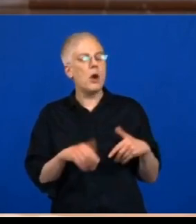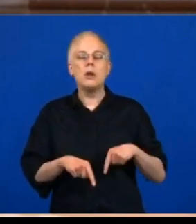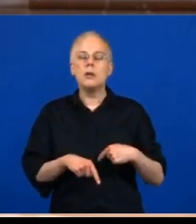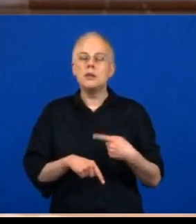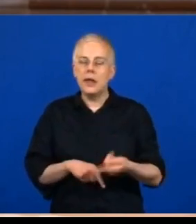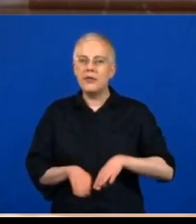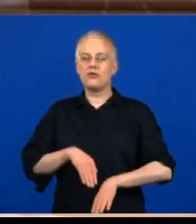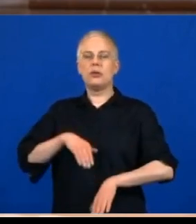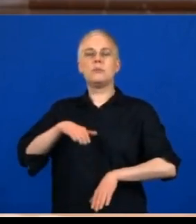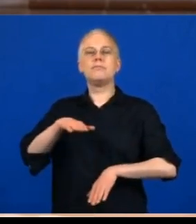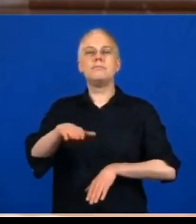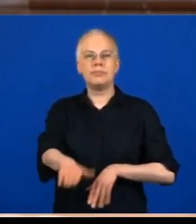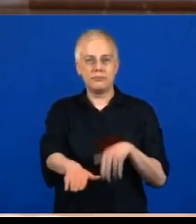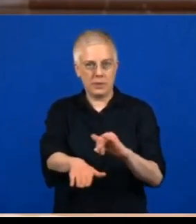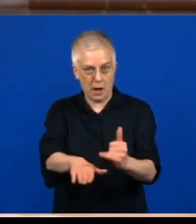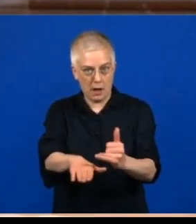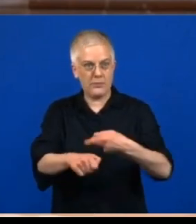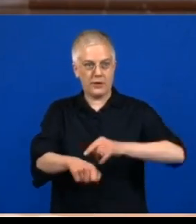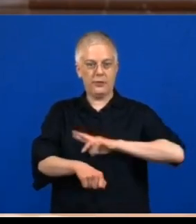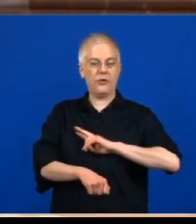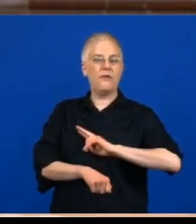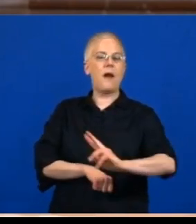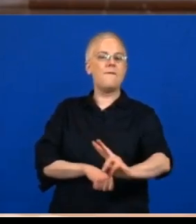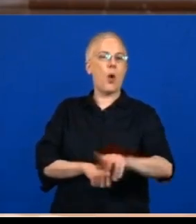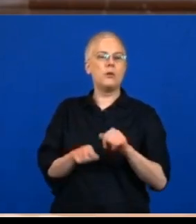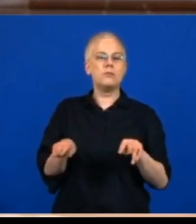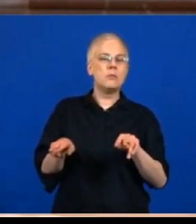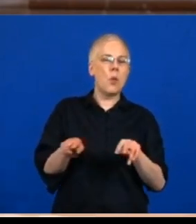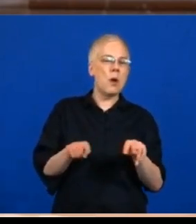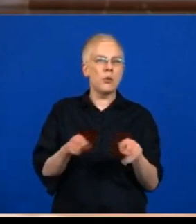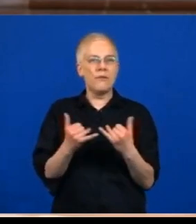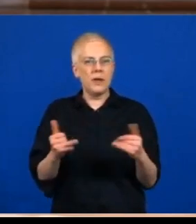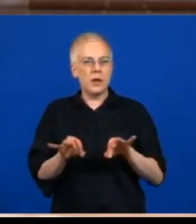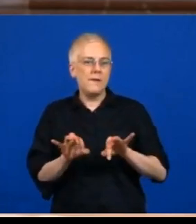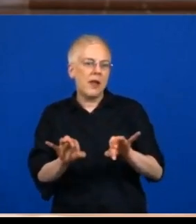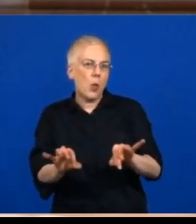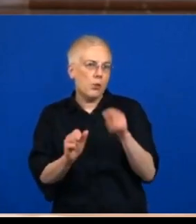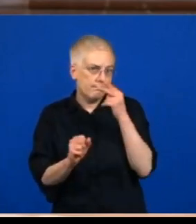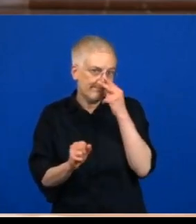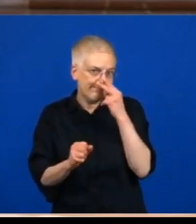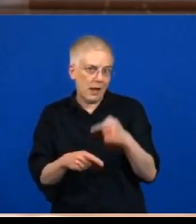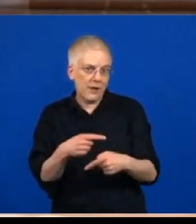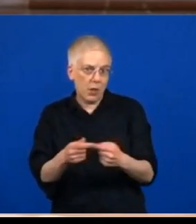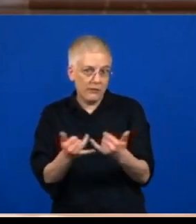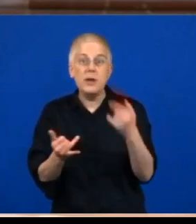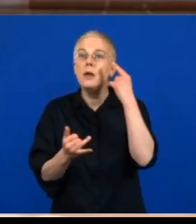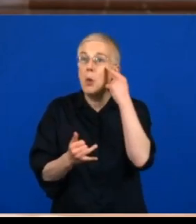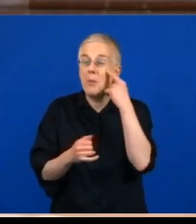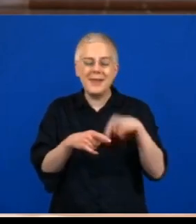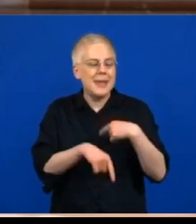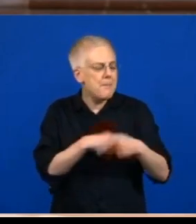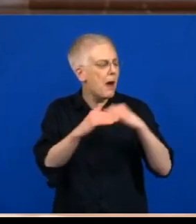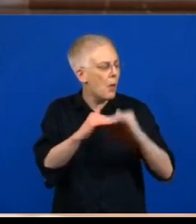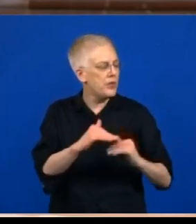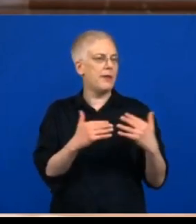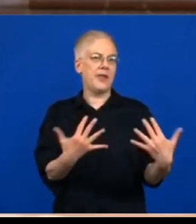Infektionsgeschehen auf dem niedrigen Niveau bleibt, das wir derzeit haben. Wir sind derzeit ja bei einstelligen Infektionszahlen